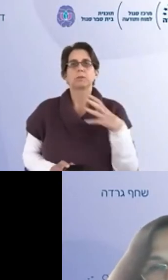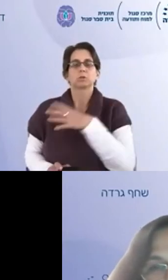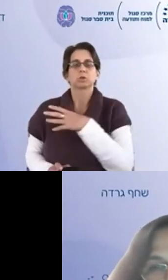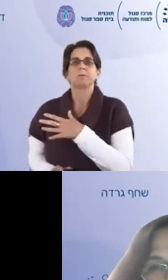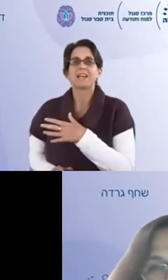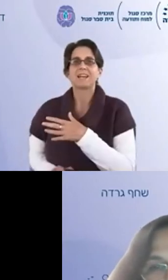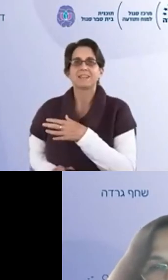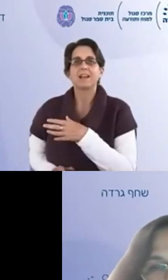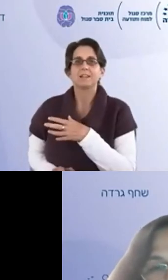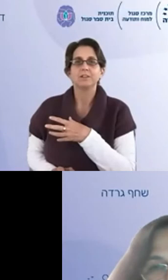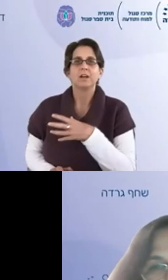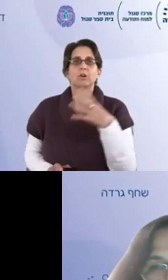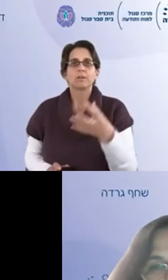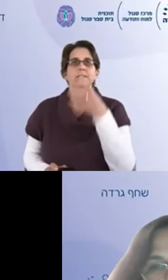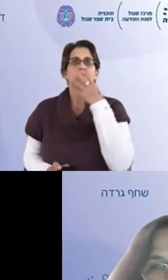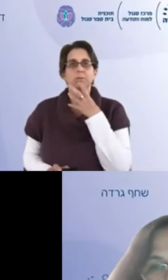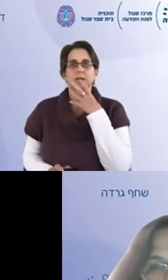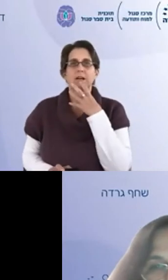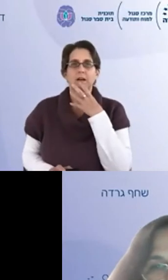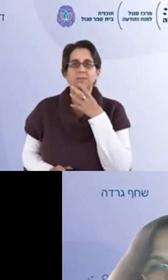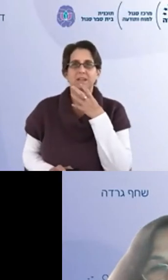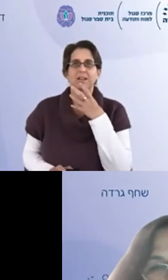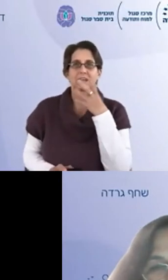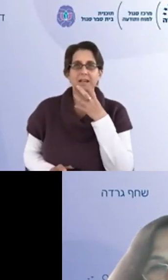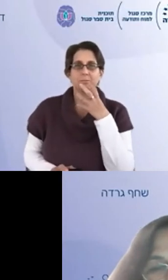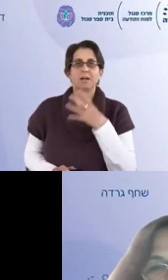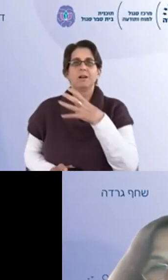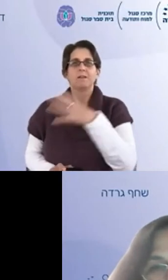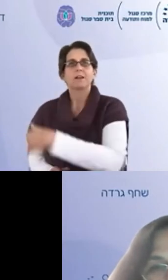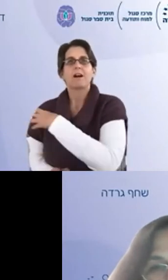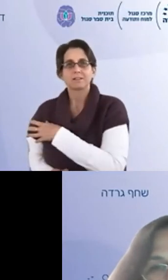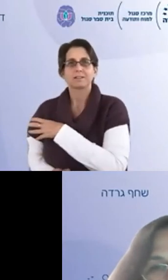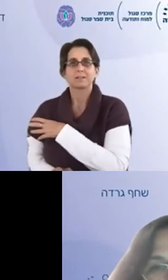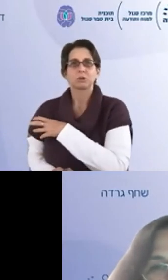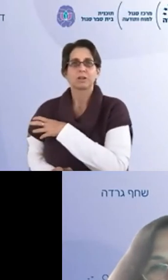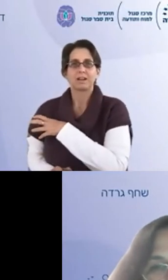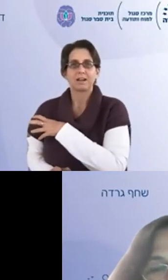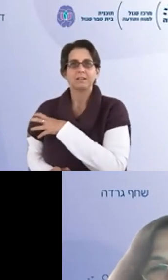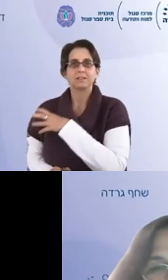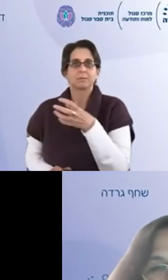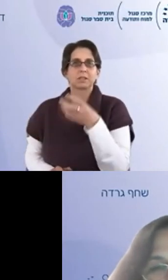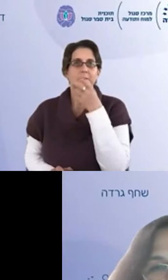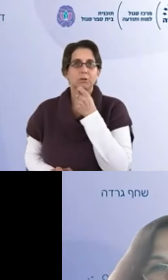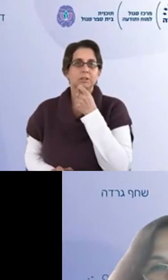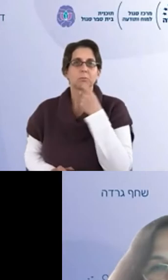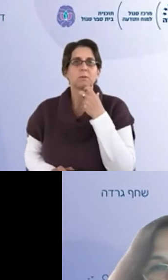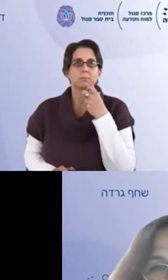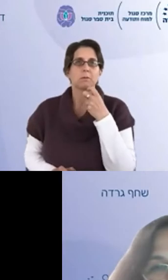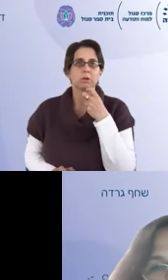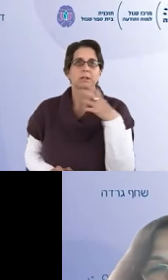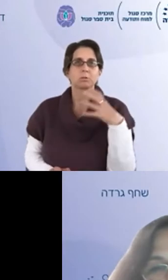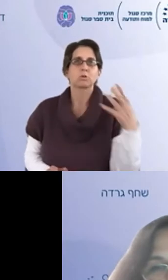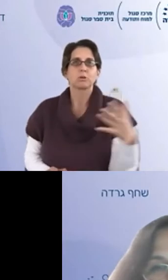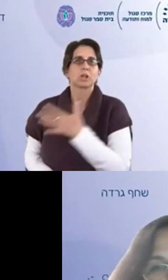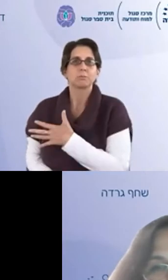אומרים לנו אם אתם יושבים ליד ילד קודם שימו את מסכת החמצן עליכם ורק אחר כך תשימו אותה לילד כי אם אתם לא תטפלו